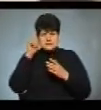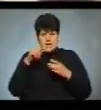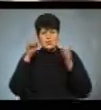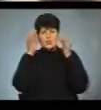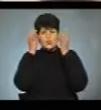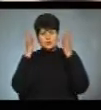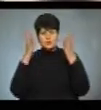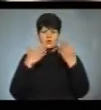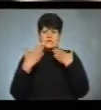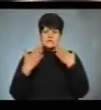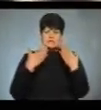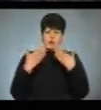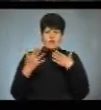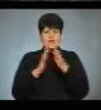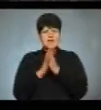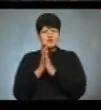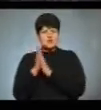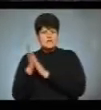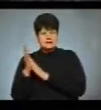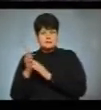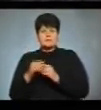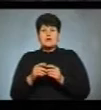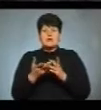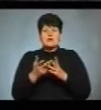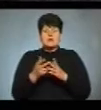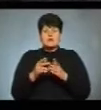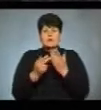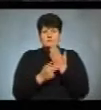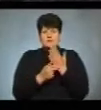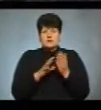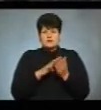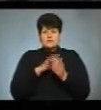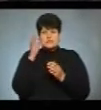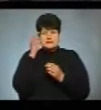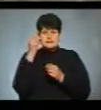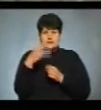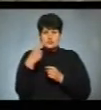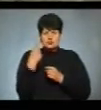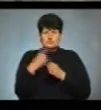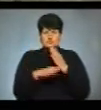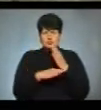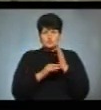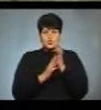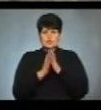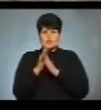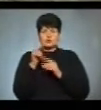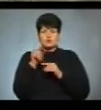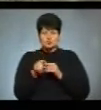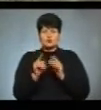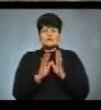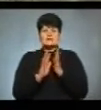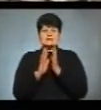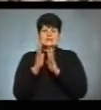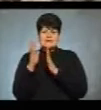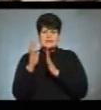спілкування з рослинами. У біблії збереглися згадки про 31 древну рослину. Тому біблійний сад Тернопільського